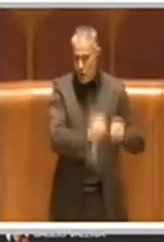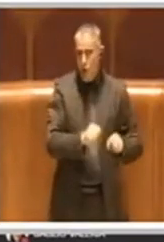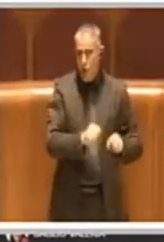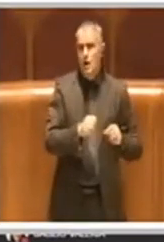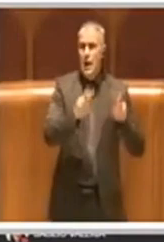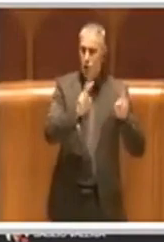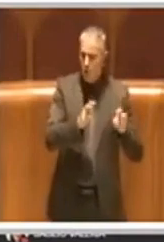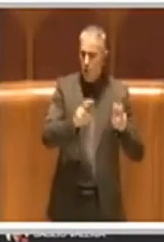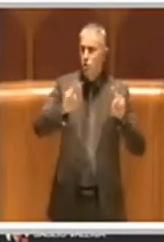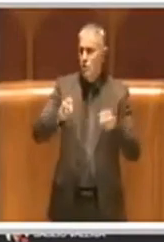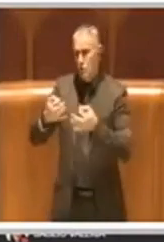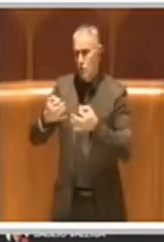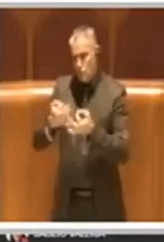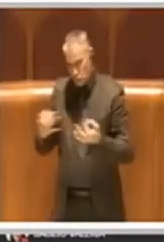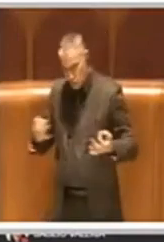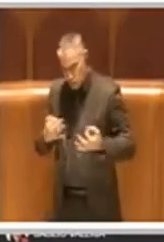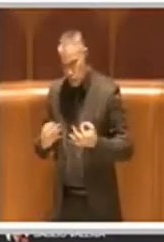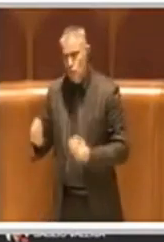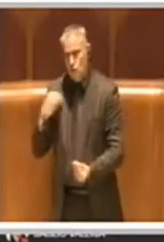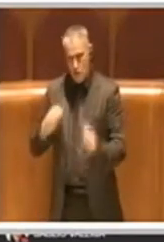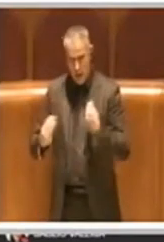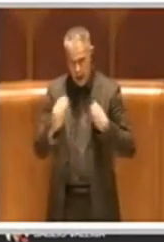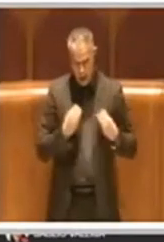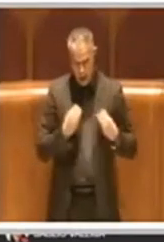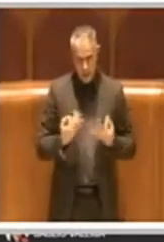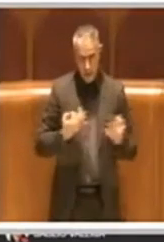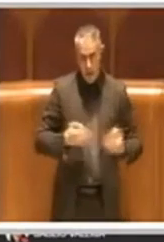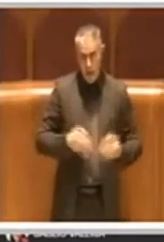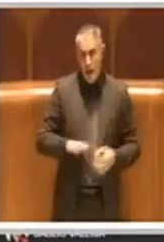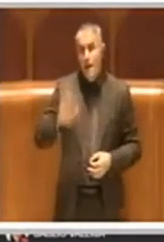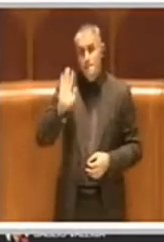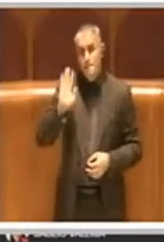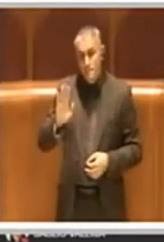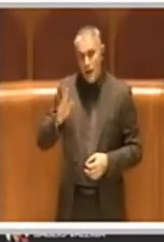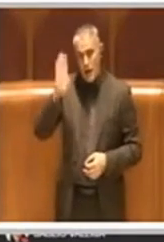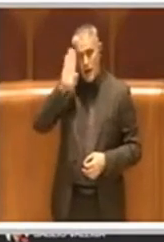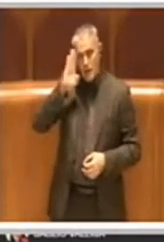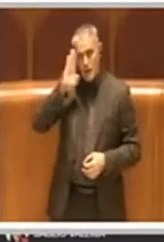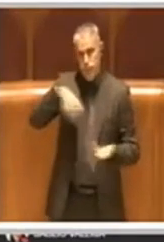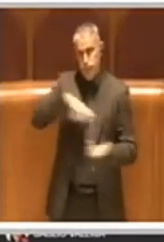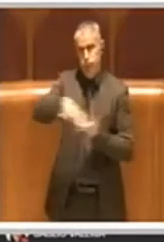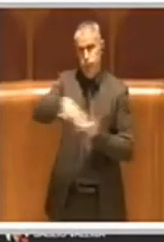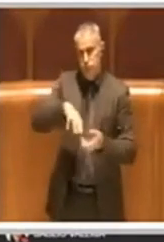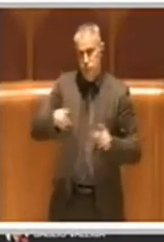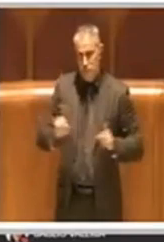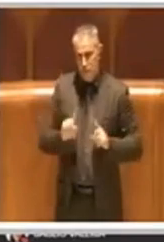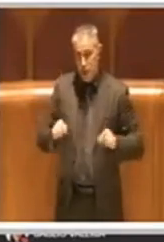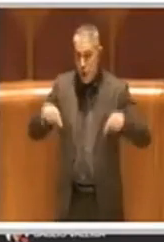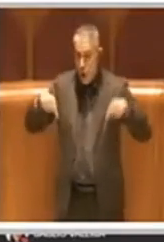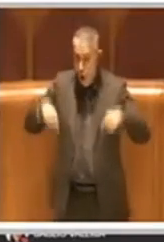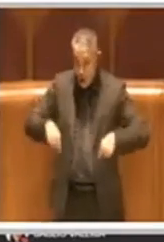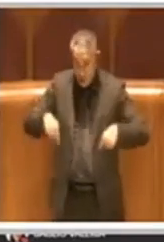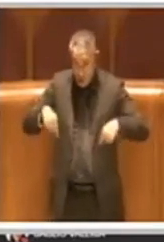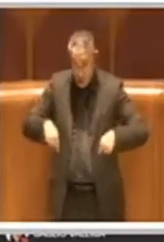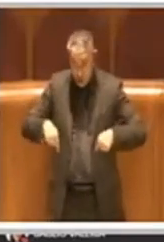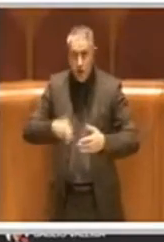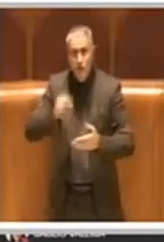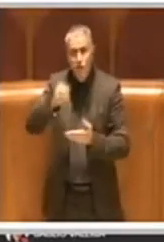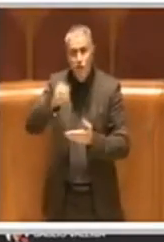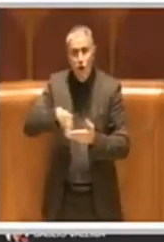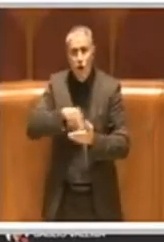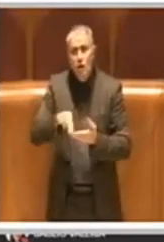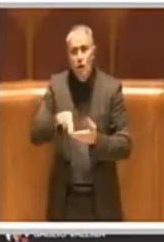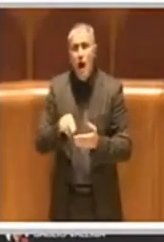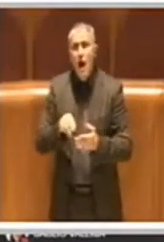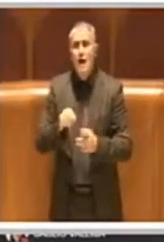trattati e che è bene approfondire ma ovviamente non dobbiamo mischiare le cose quindi oggi votiamo una